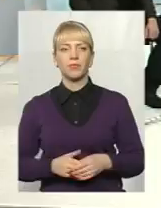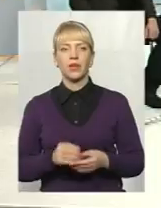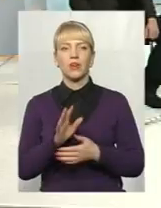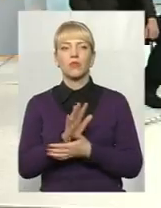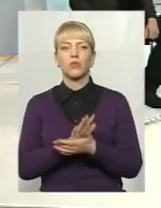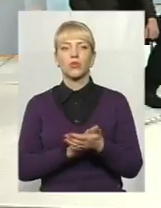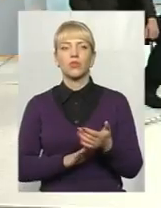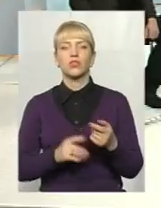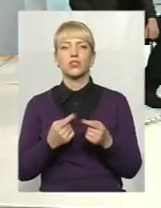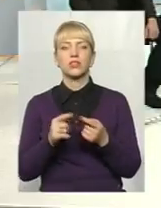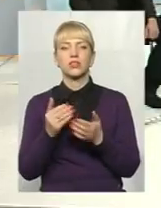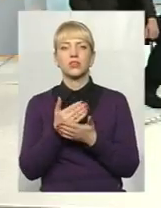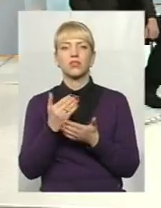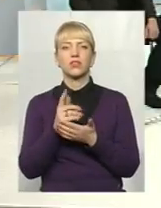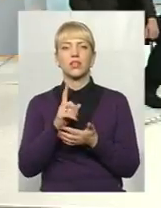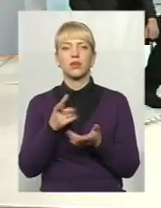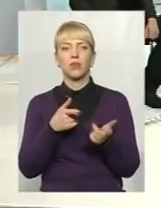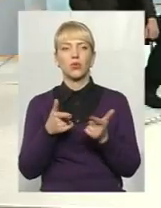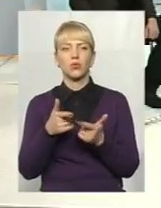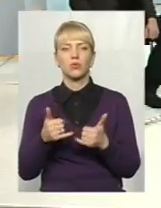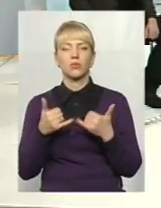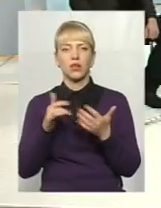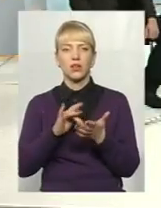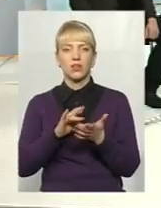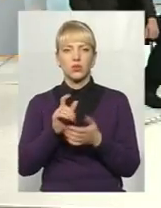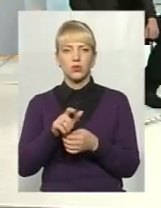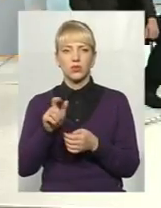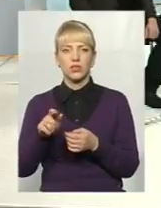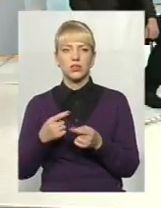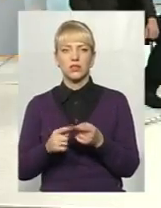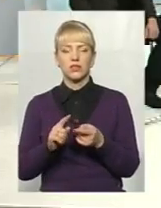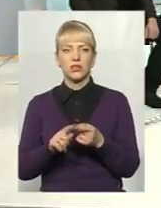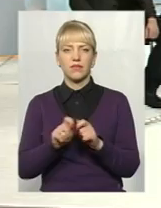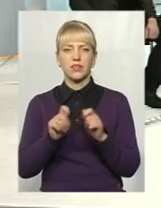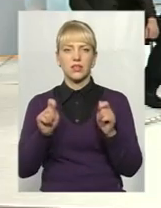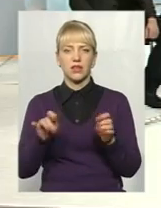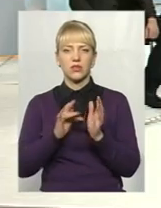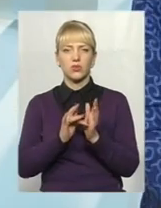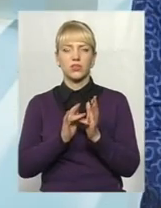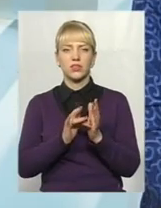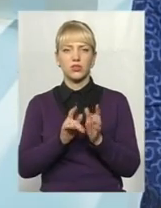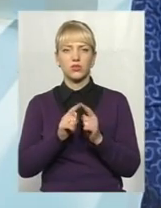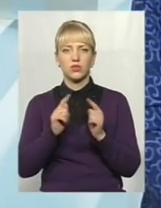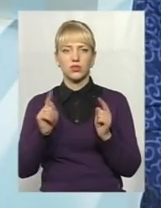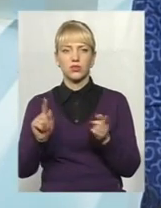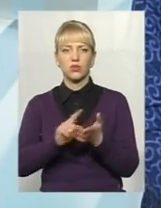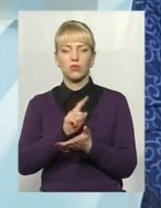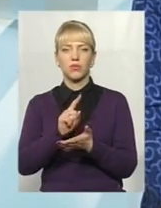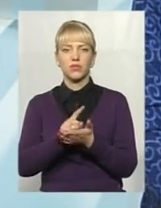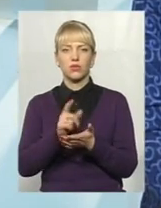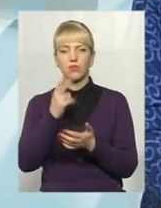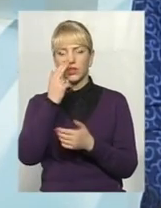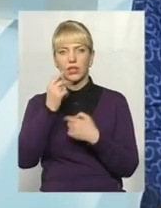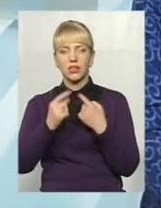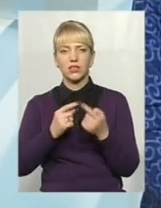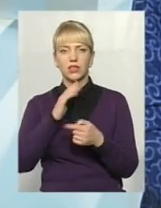напевно, тих новинок, які ми готуємо для туристів, це відкриття туристичного сезону, обов'язково традиція